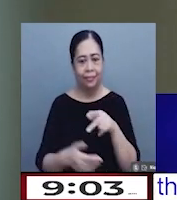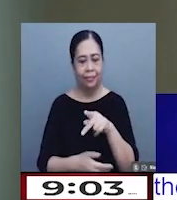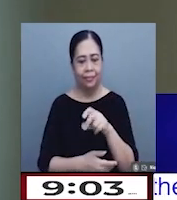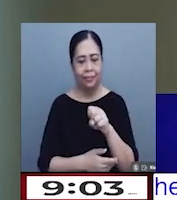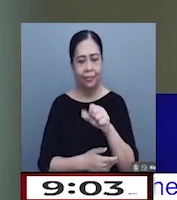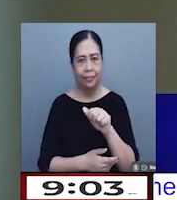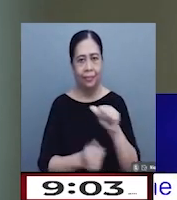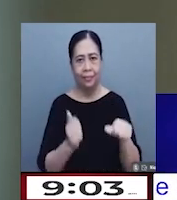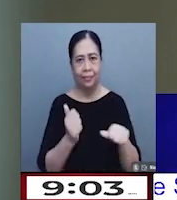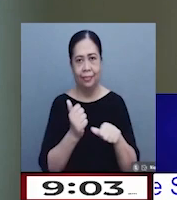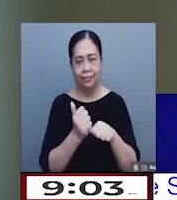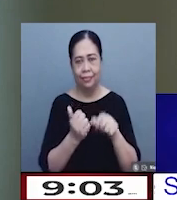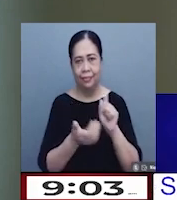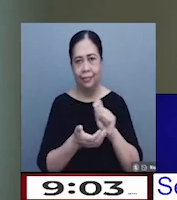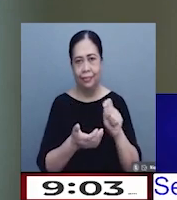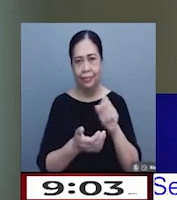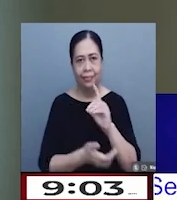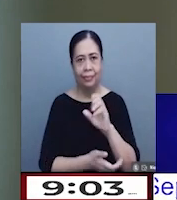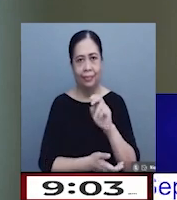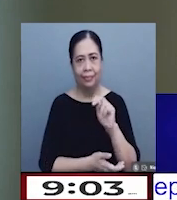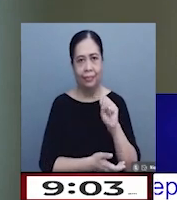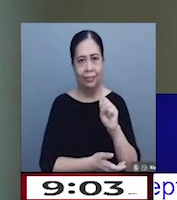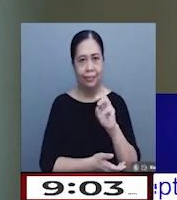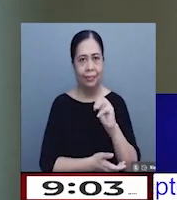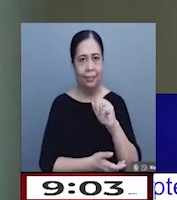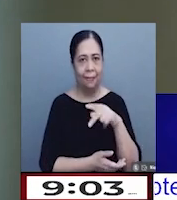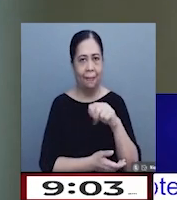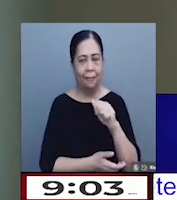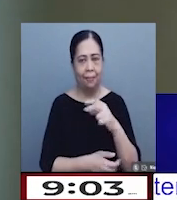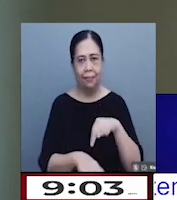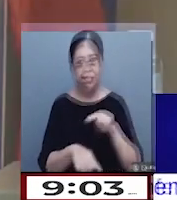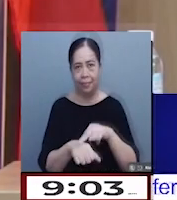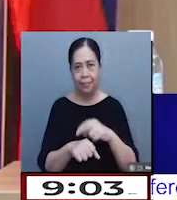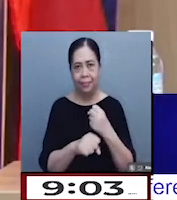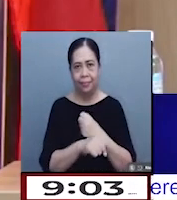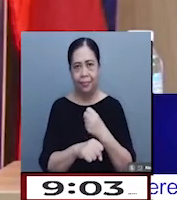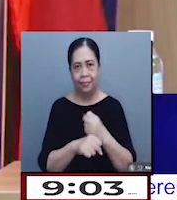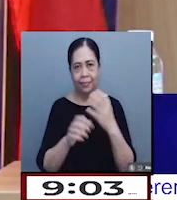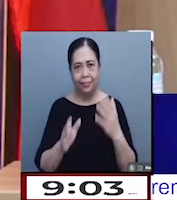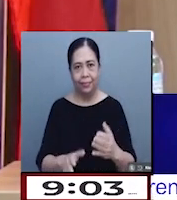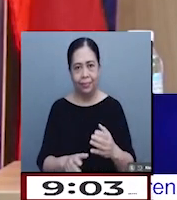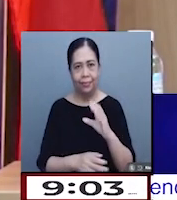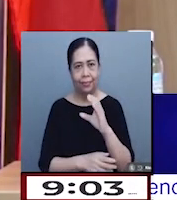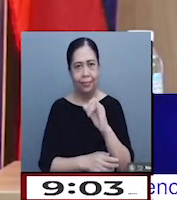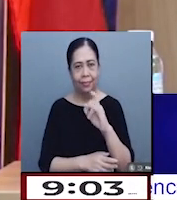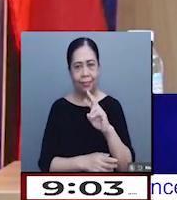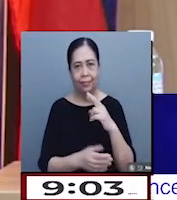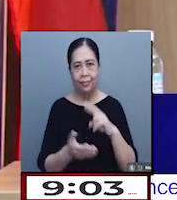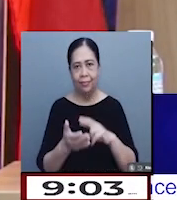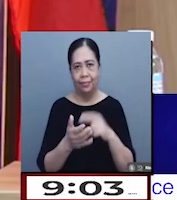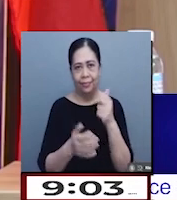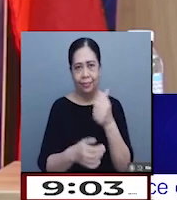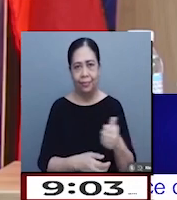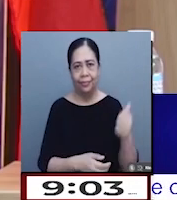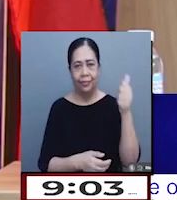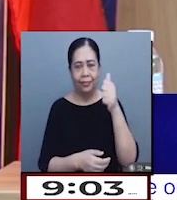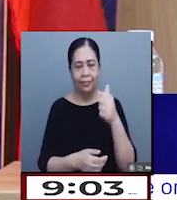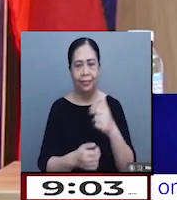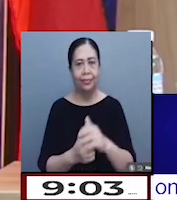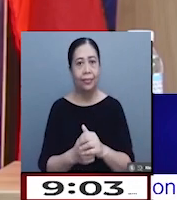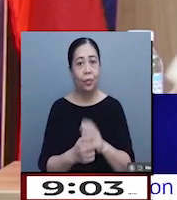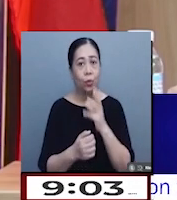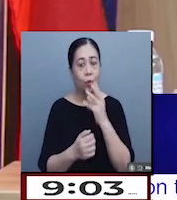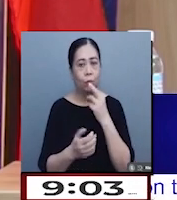Undersecretary Dennis Mapa, National Statistician and Civil Registrar General, na siyang